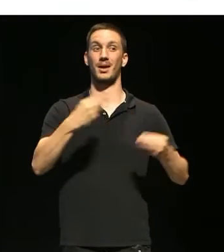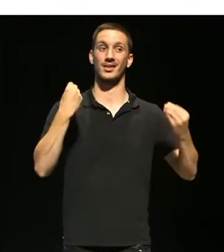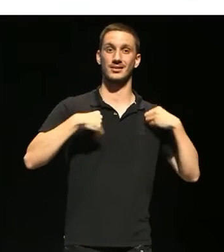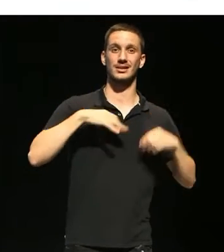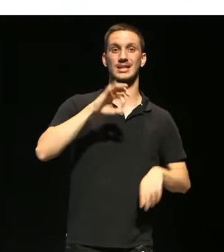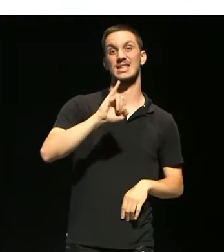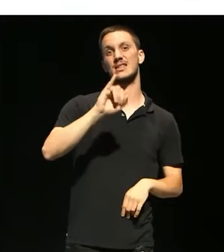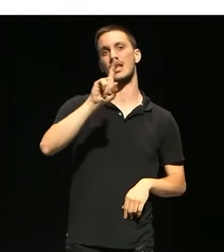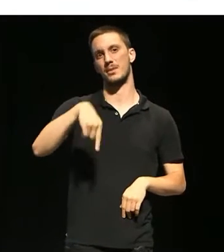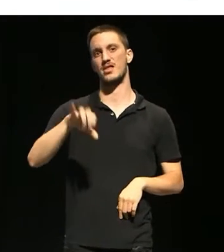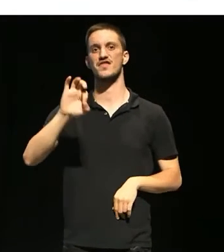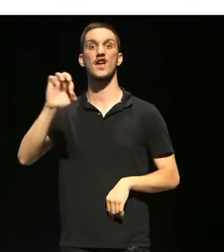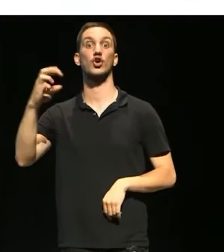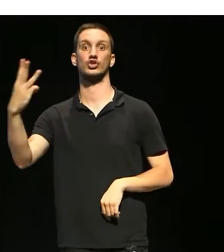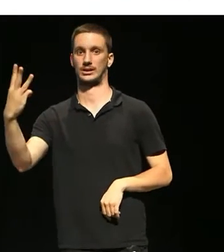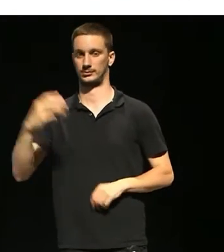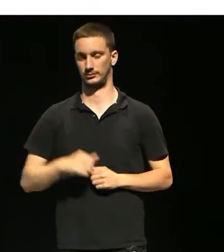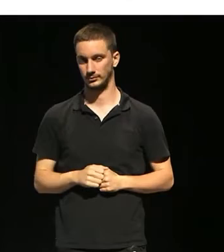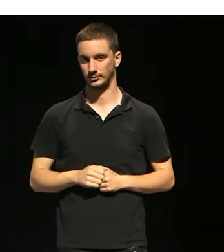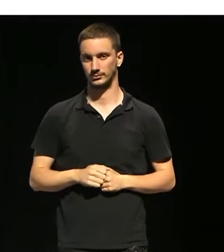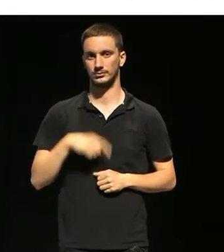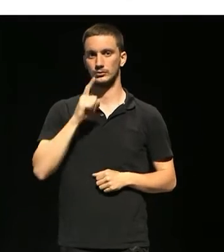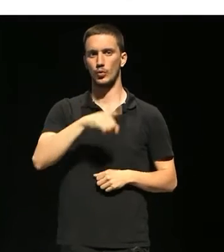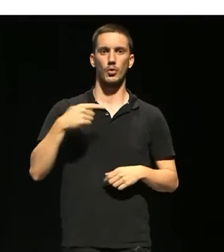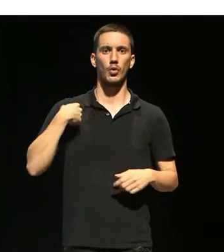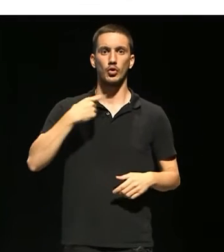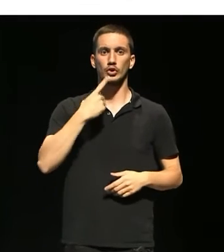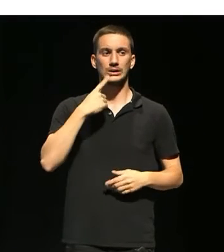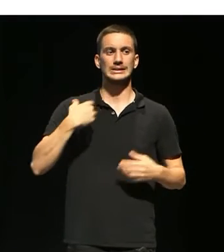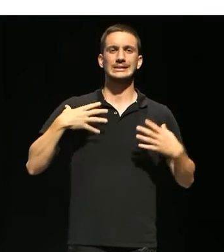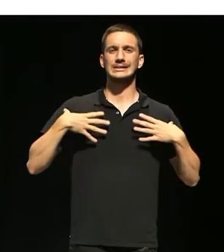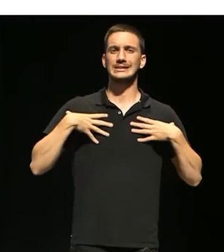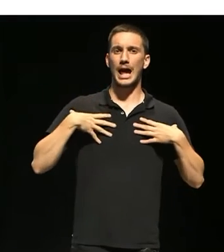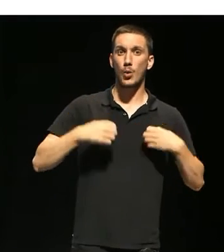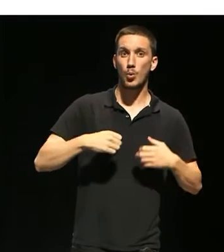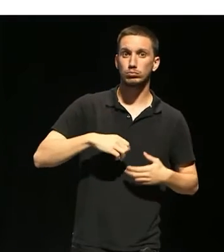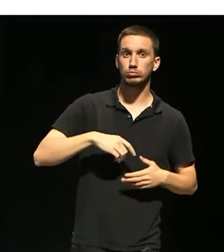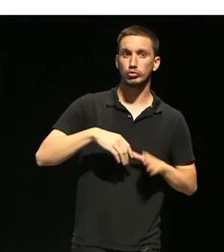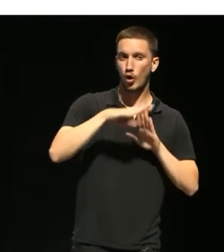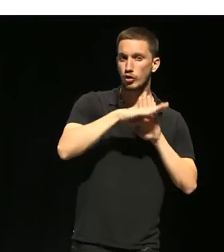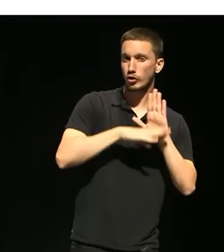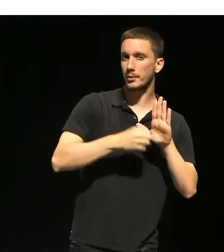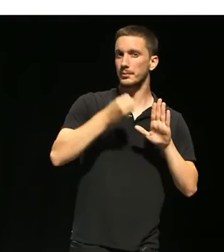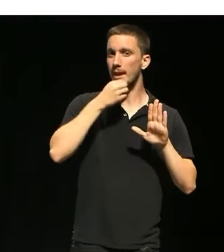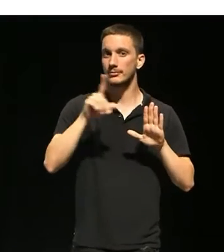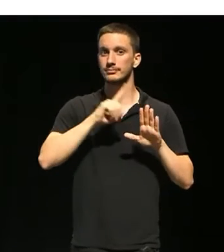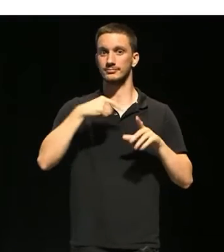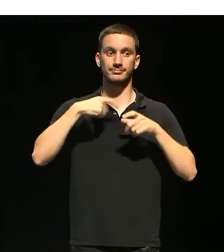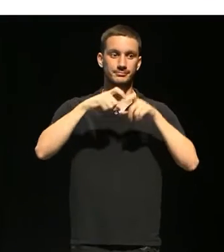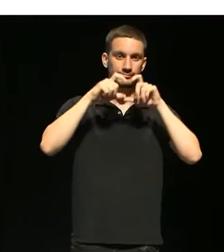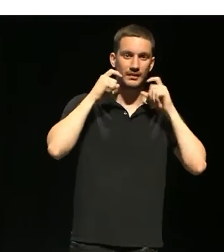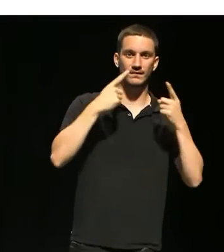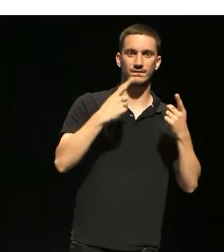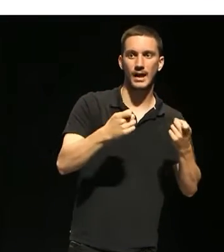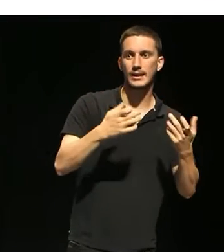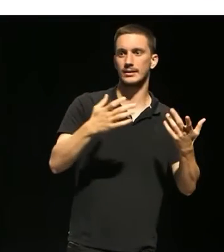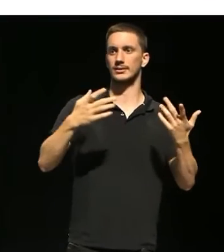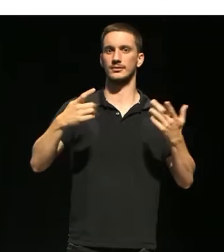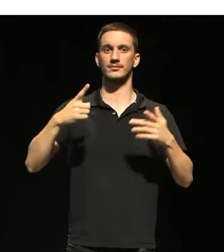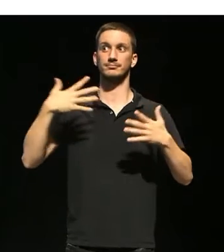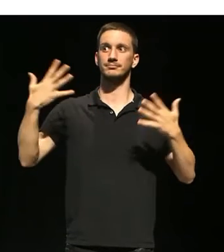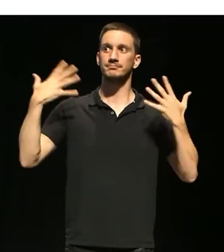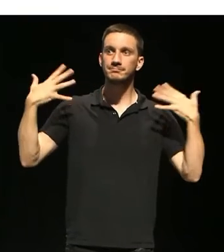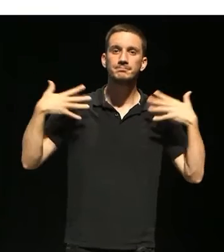-3. I no hi havia les condicions suficients de salut. Mancaven distàncies, mancaven mascaretes, mancava